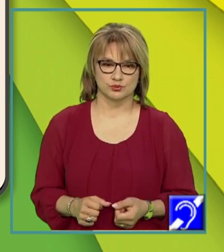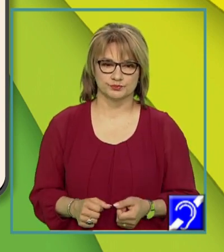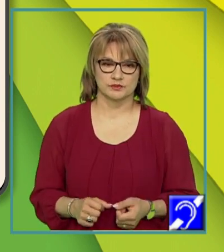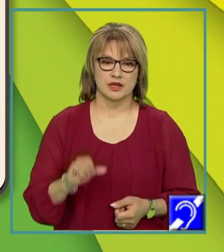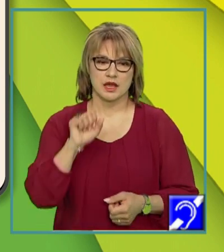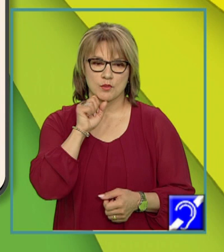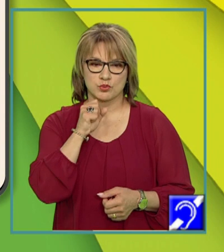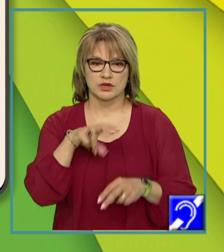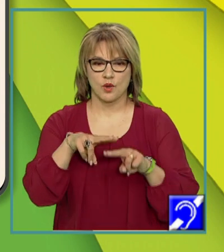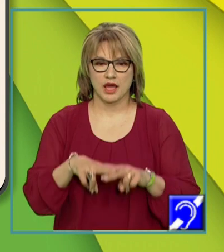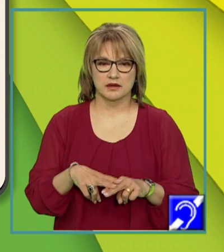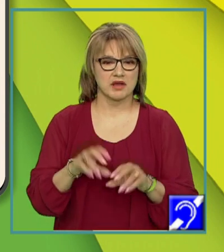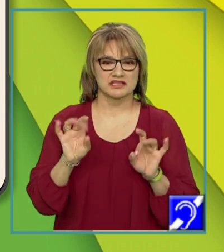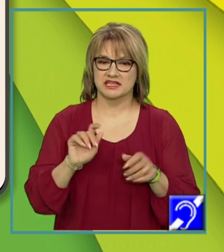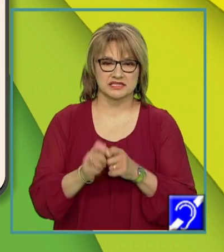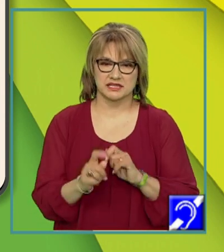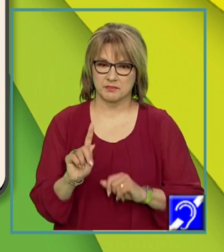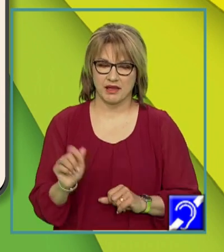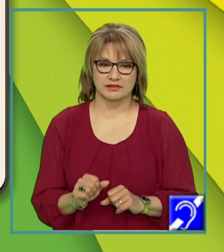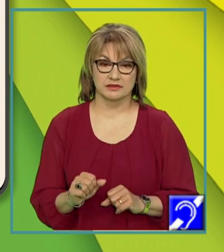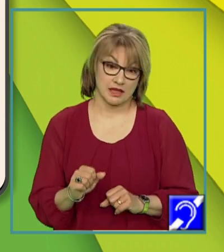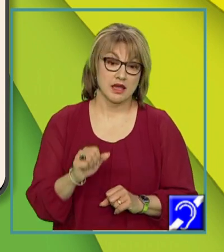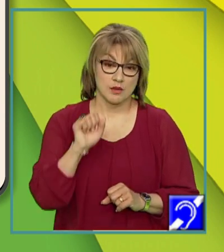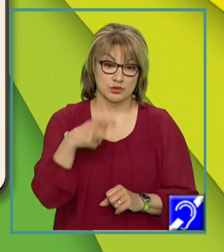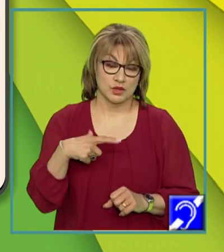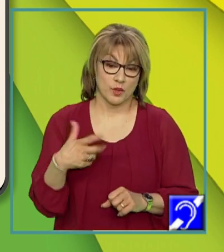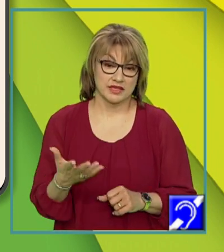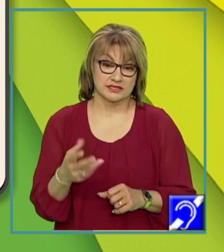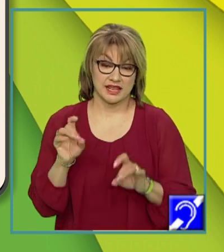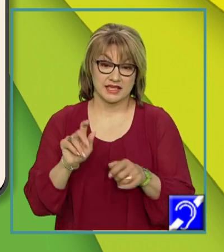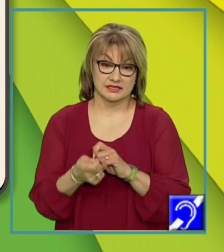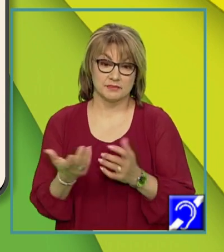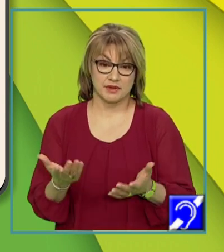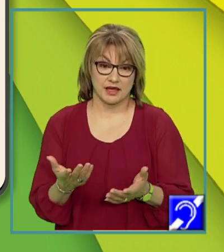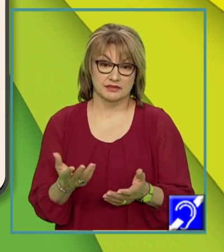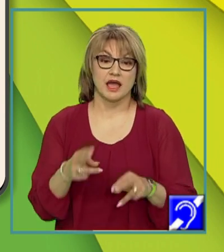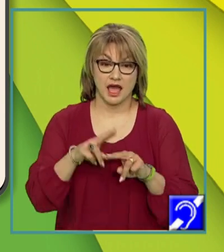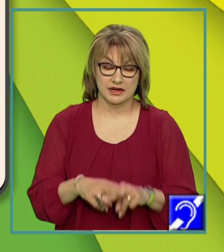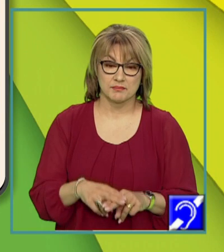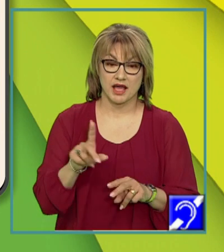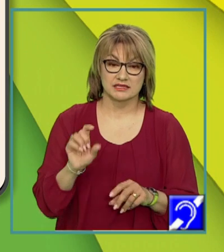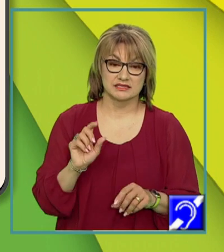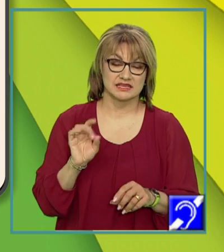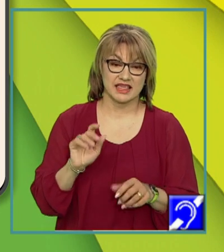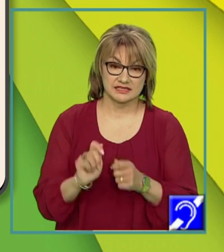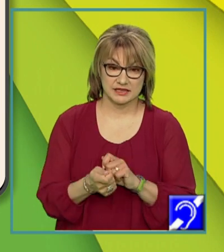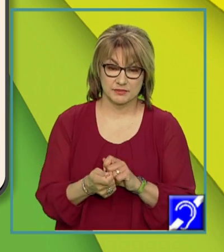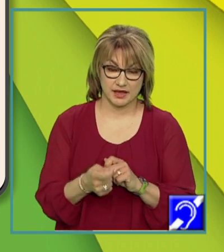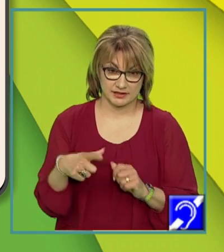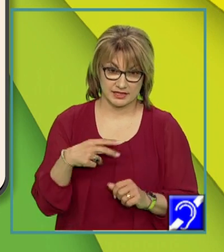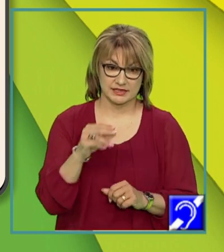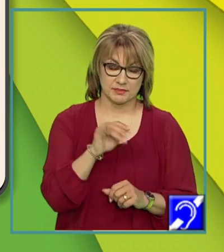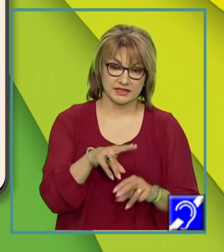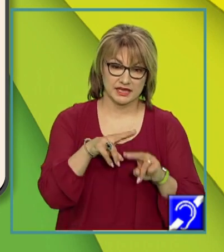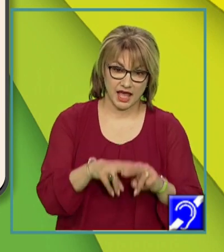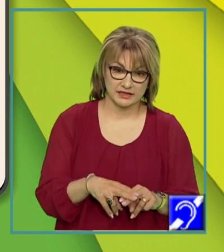Bunicul a rămas neschimbat. Bunicul este neschimbat. A rămas neschimbat este un predicat nominal format din verbul copulativ a